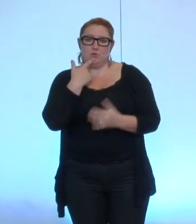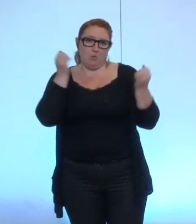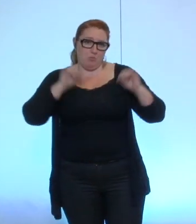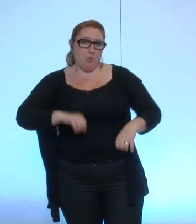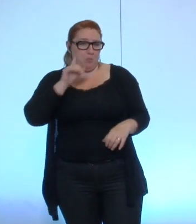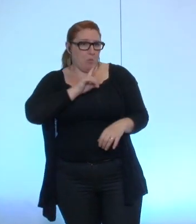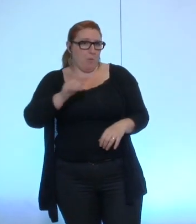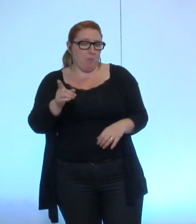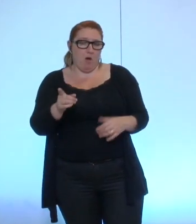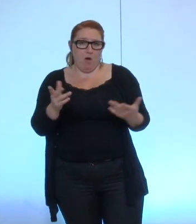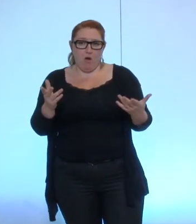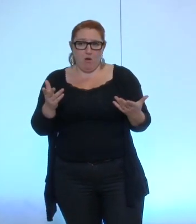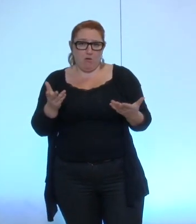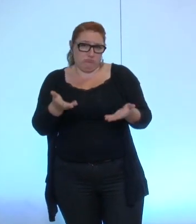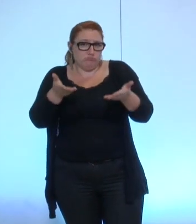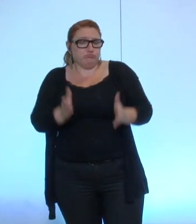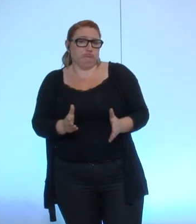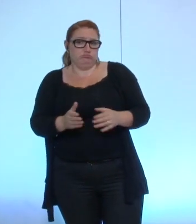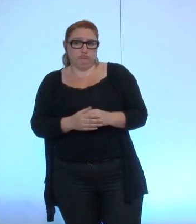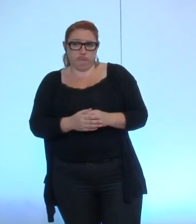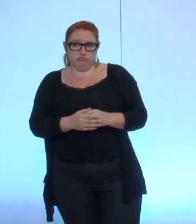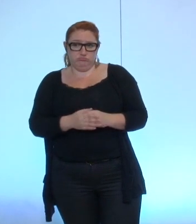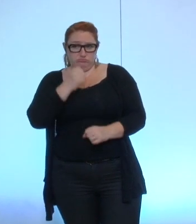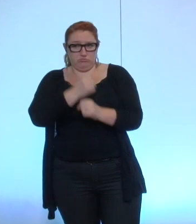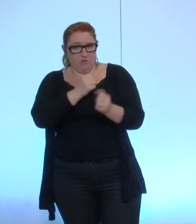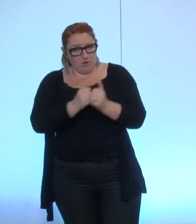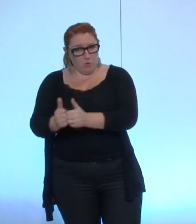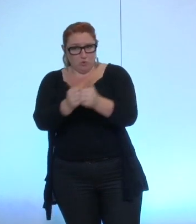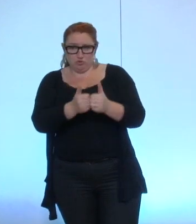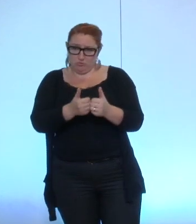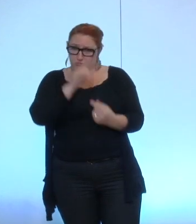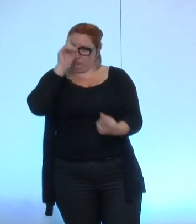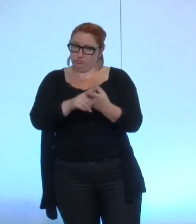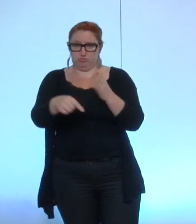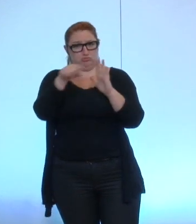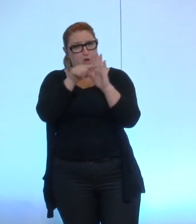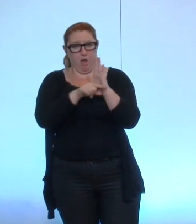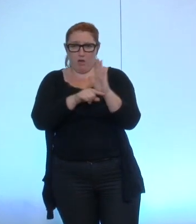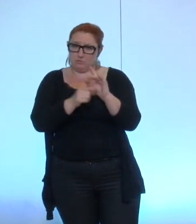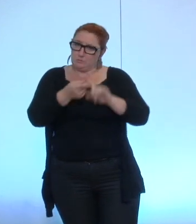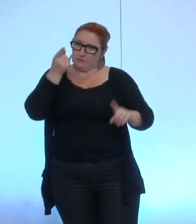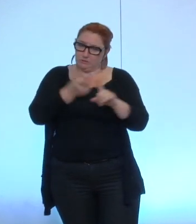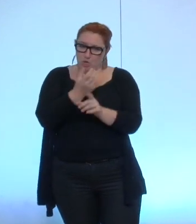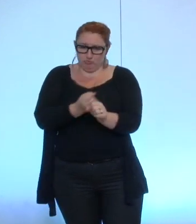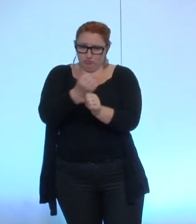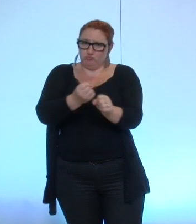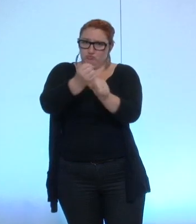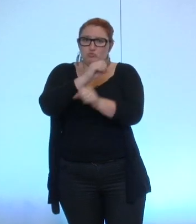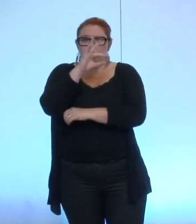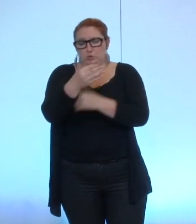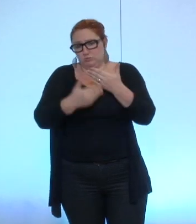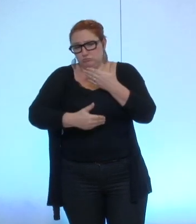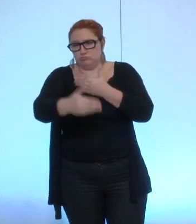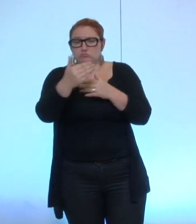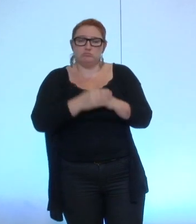nous dire que sur ce sujet là nous travaillons ensemble pour définir des règles qui soient un petit peu spécifiques mais que nous avancerons